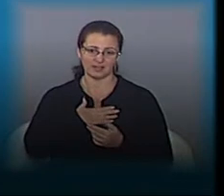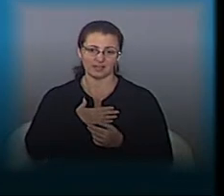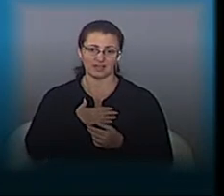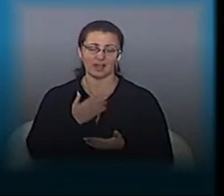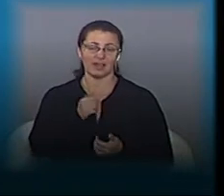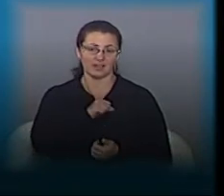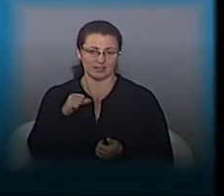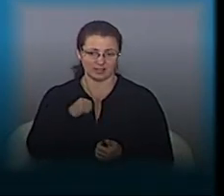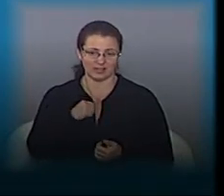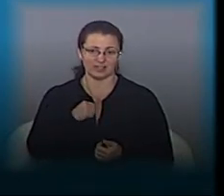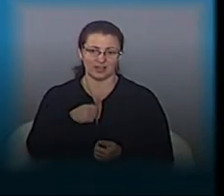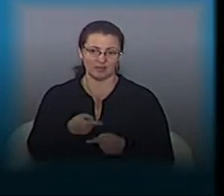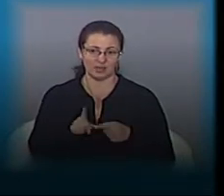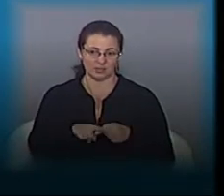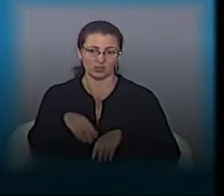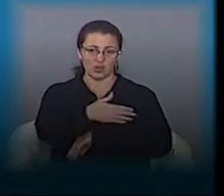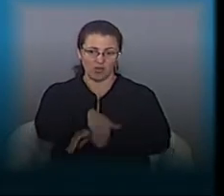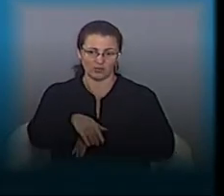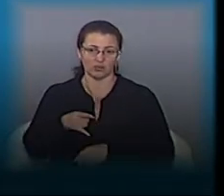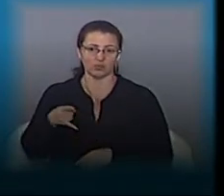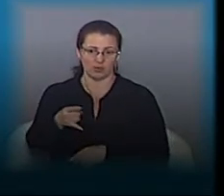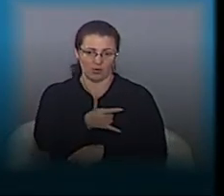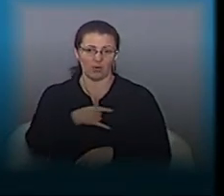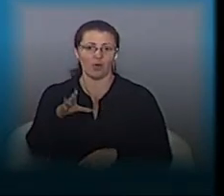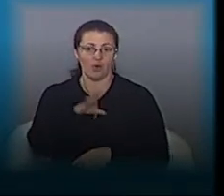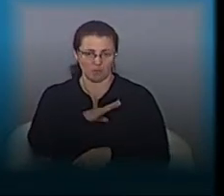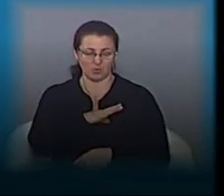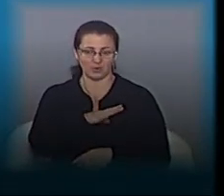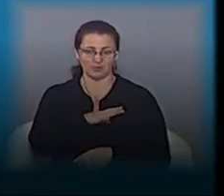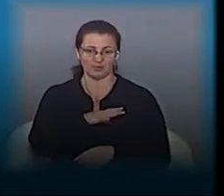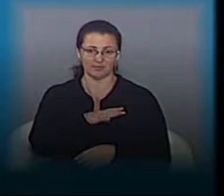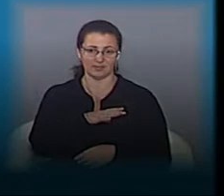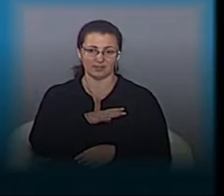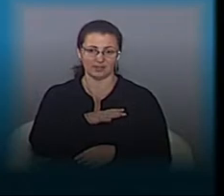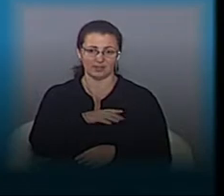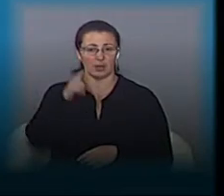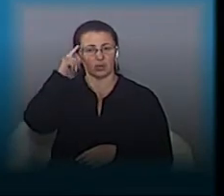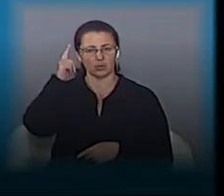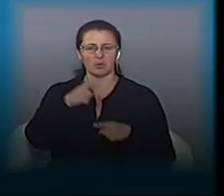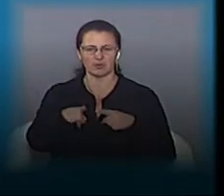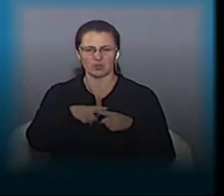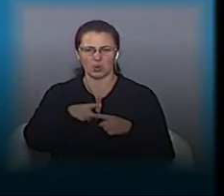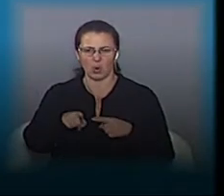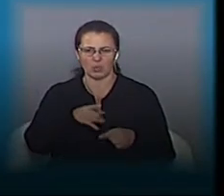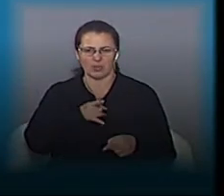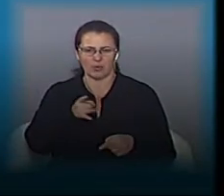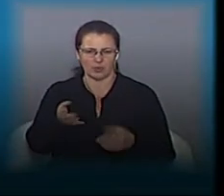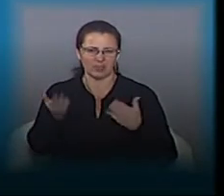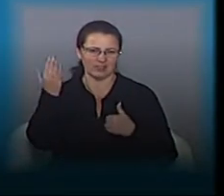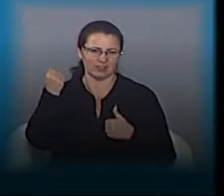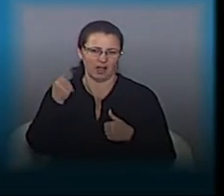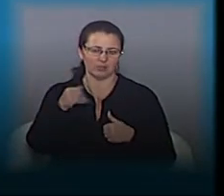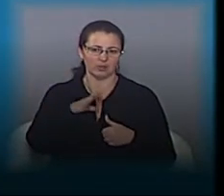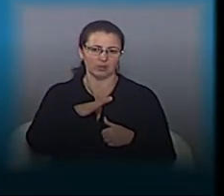мав нагоди недавно їхати в тої вулиці. Так само, як цей водій, дав коментар. Думав, скорше з дола. Просто давно там не їздив.